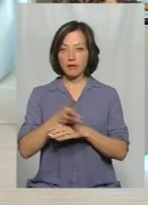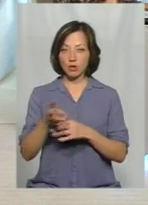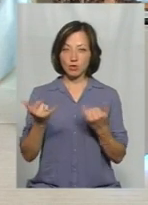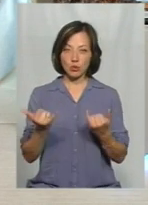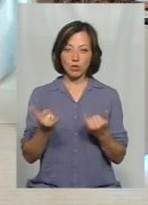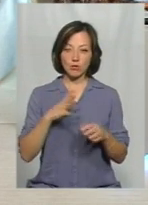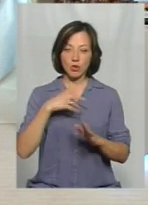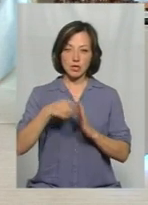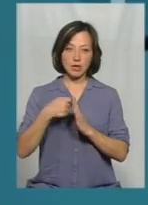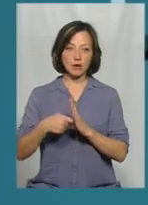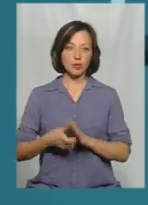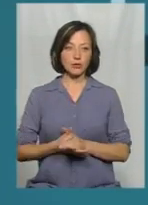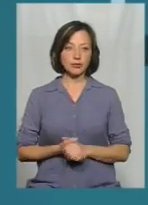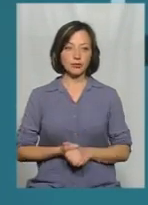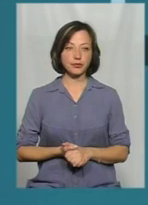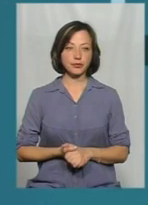сьогодні було знято.